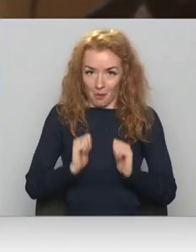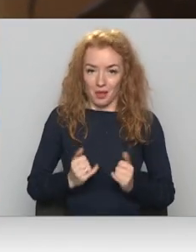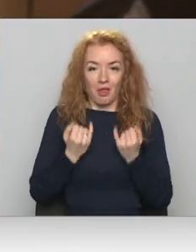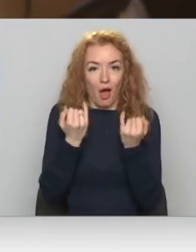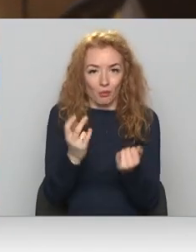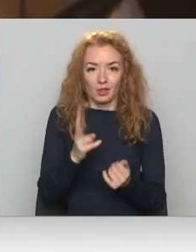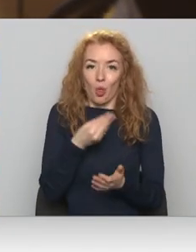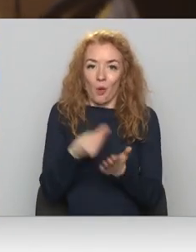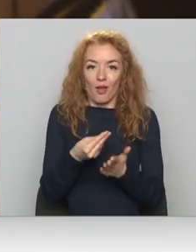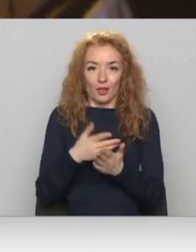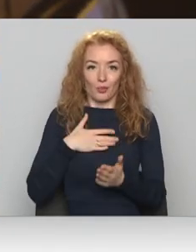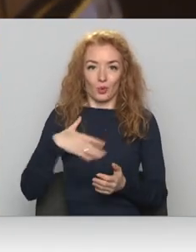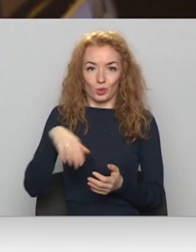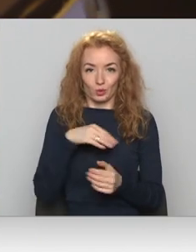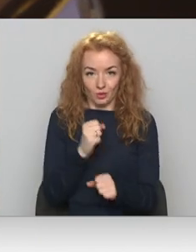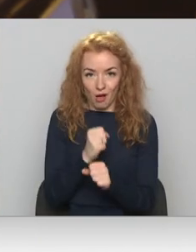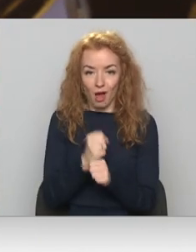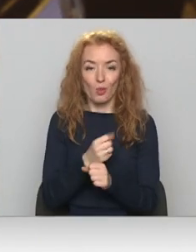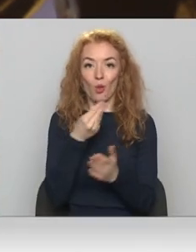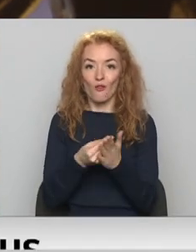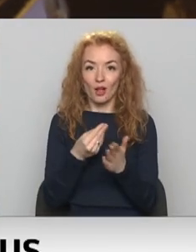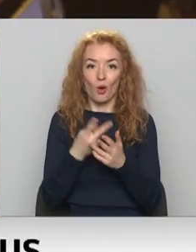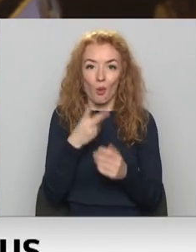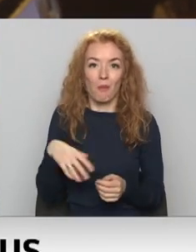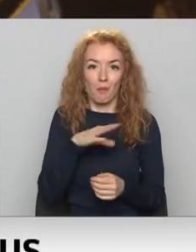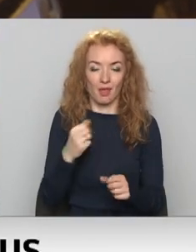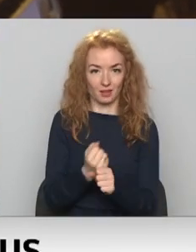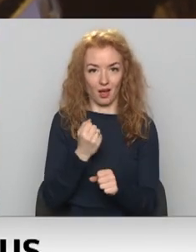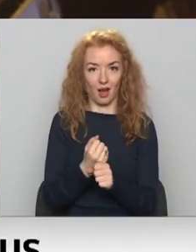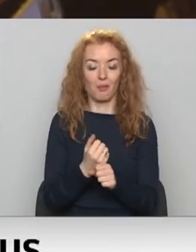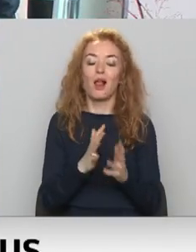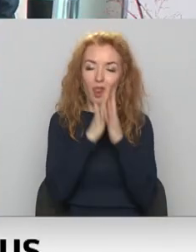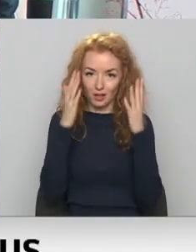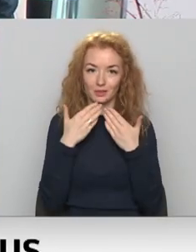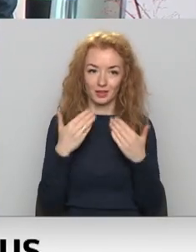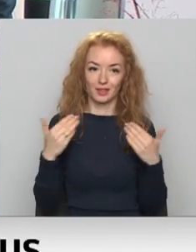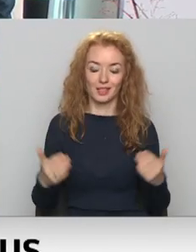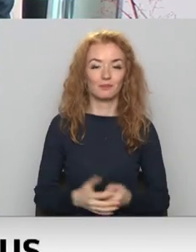mūsu darbu, novērtē to, ko dara un tas ir tiešām pagodinājums ļoti liels.